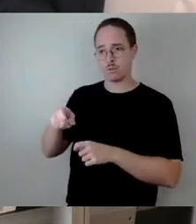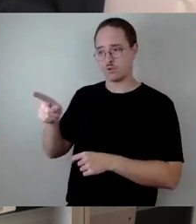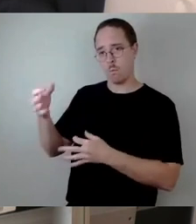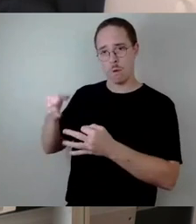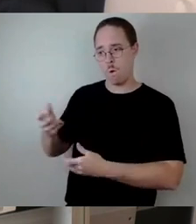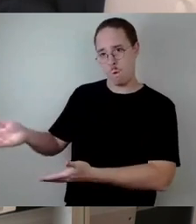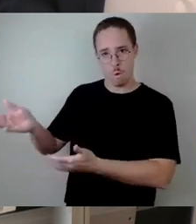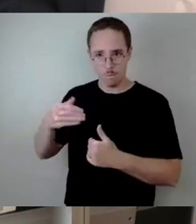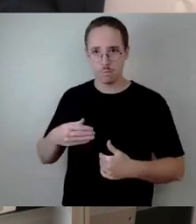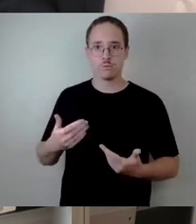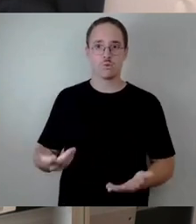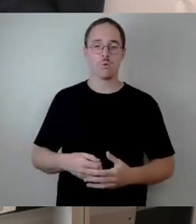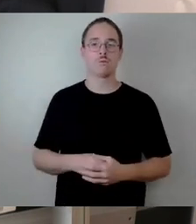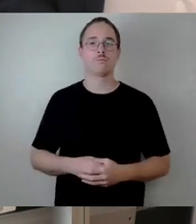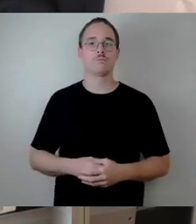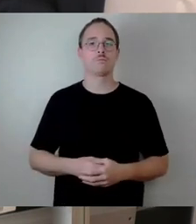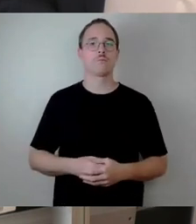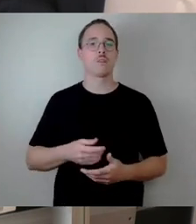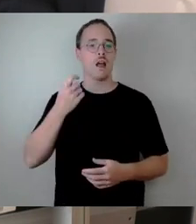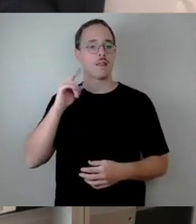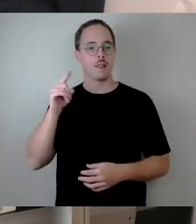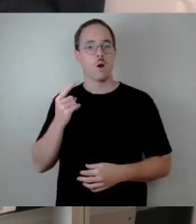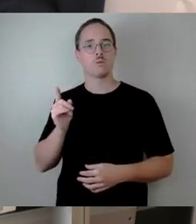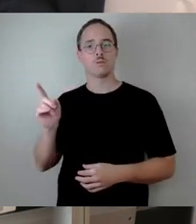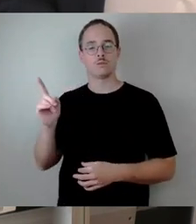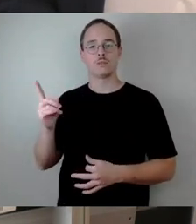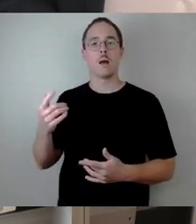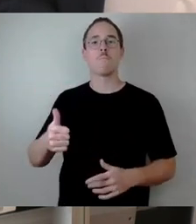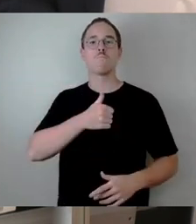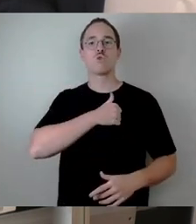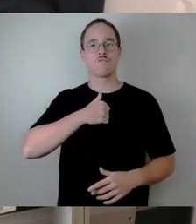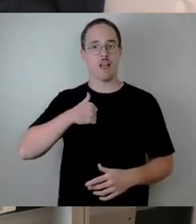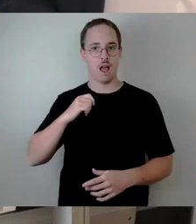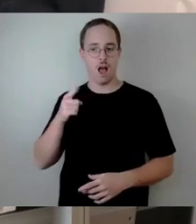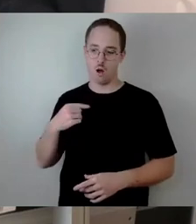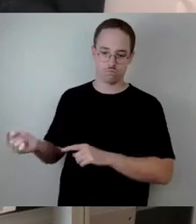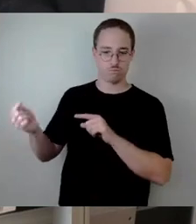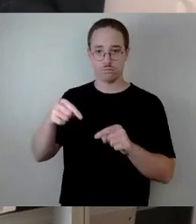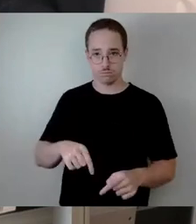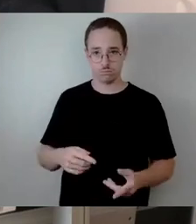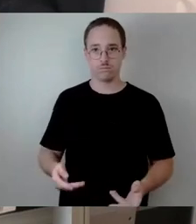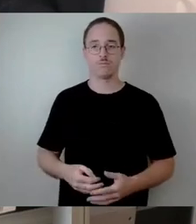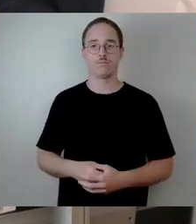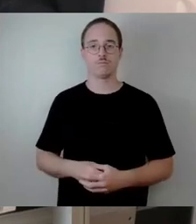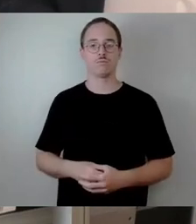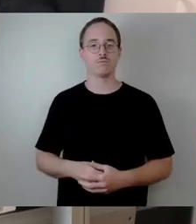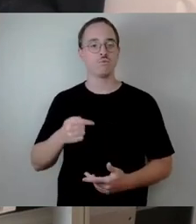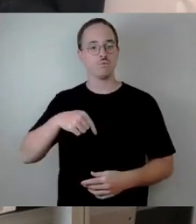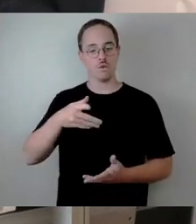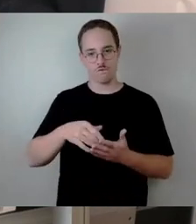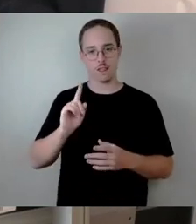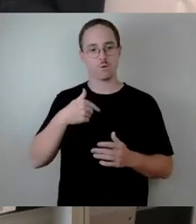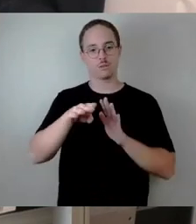seit gestern mit im Boot. Also gestern waren die ersten drei Kameraden der Bundeswehr mit vor Ort. Heute haben wir einen weiteren Termin gehabt, wo wir jetzt also auch